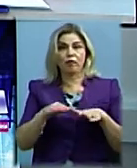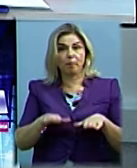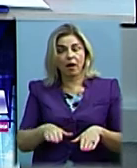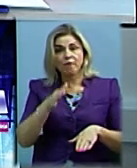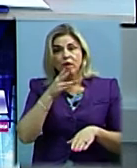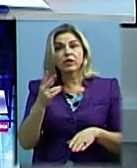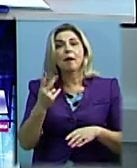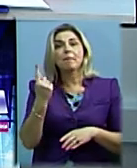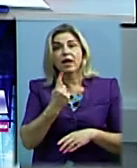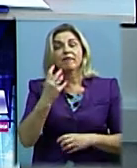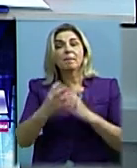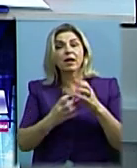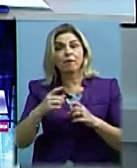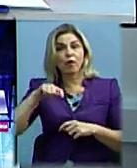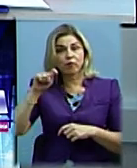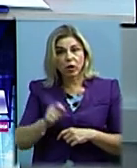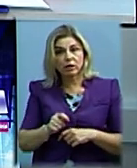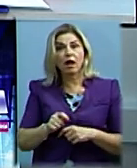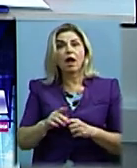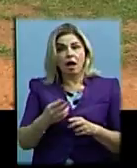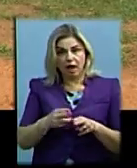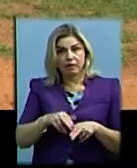війни, якій вона належить, ще збереглась.